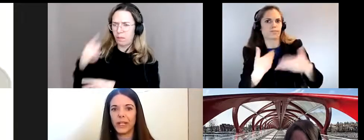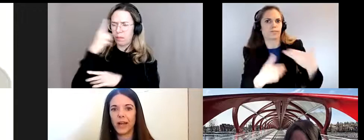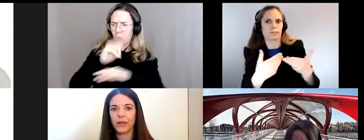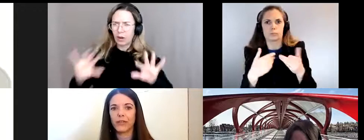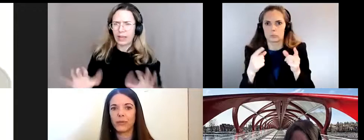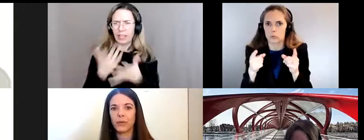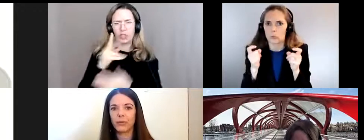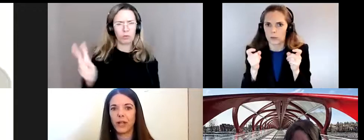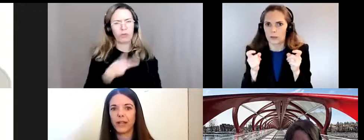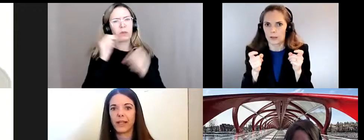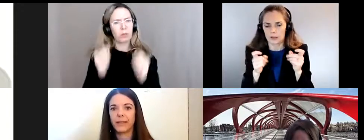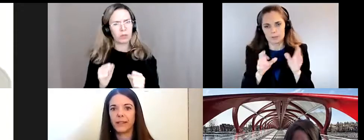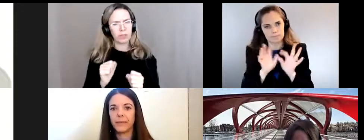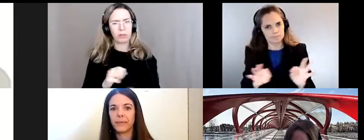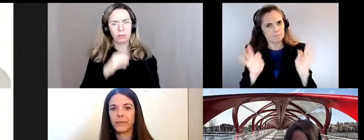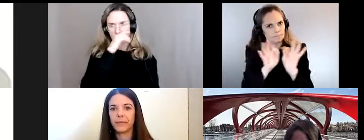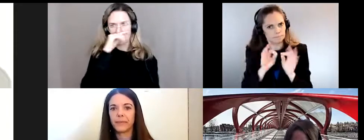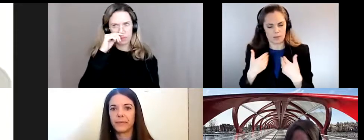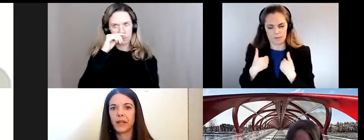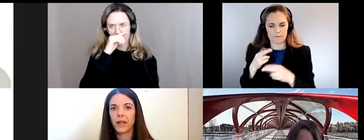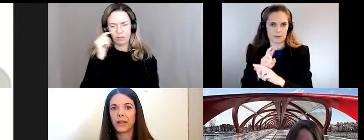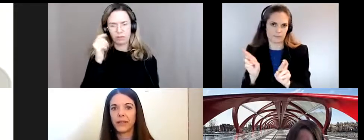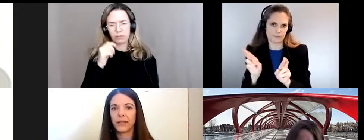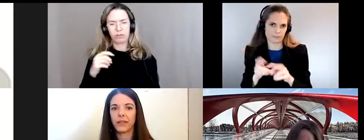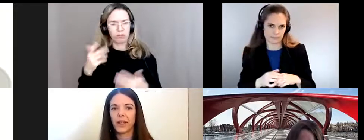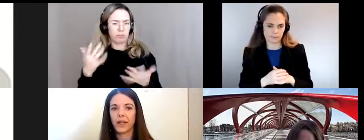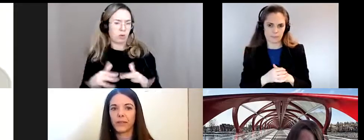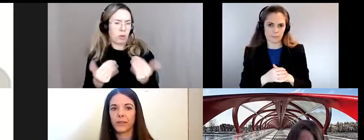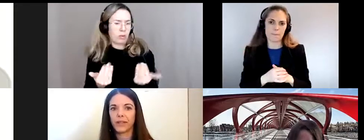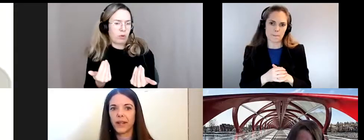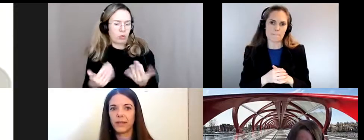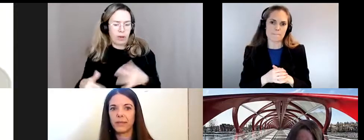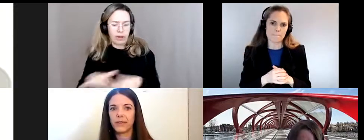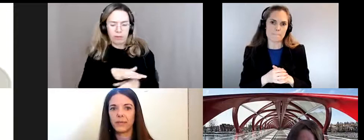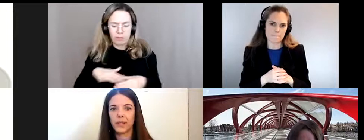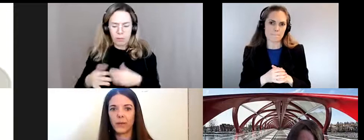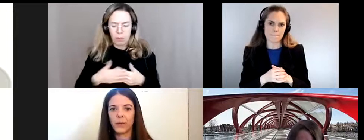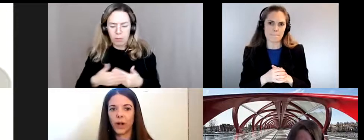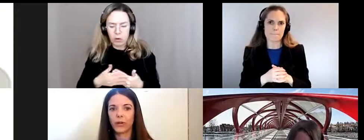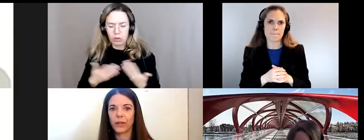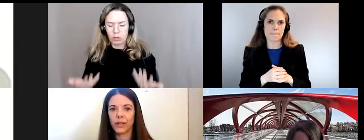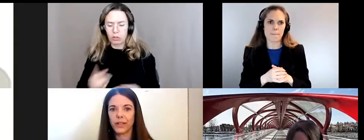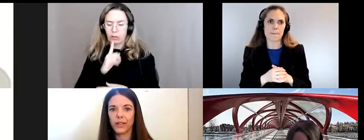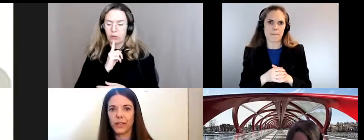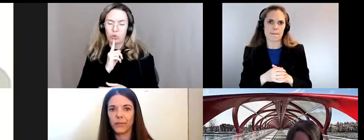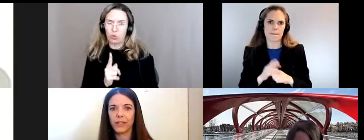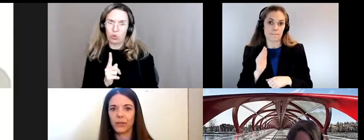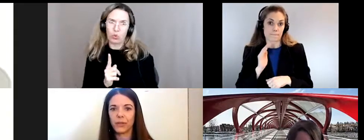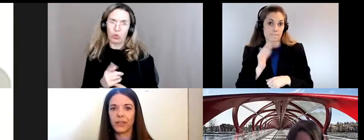rapidement et avoir ce dont on a besoin à porter de la main ça c'est définitivement